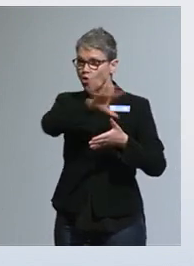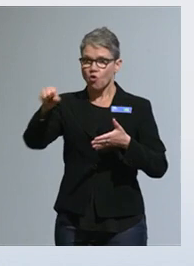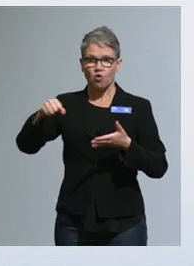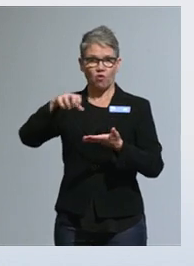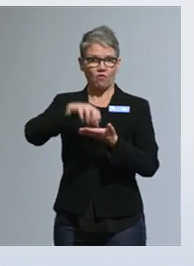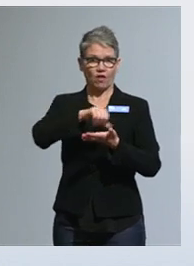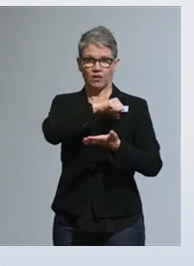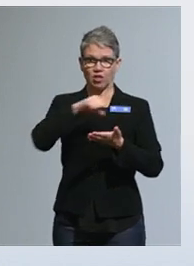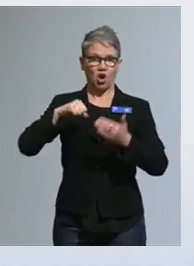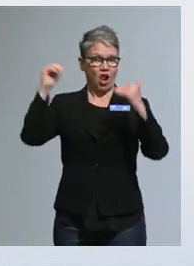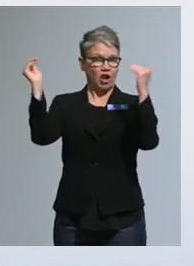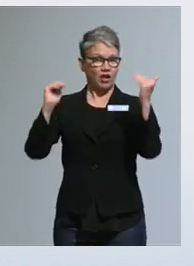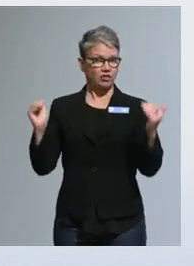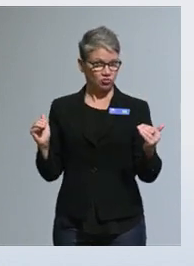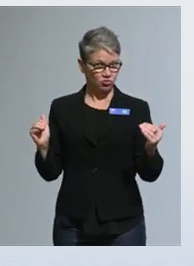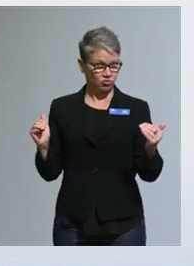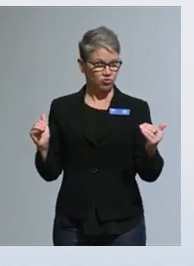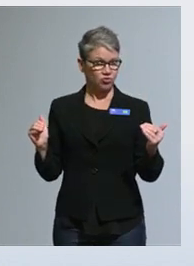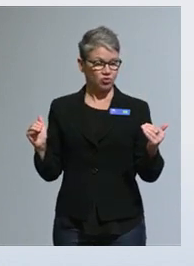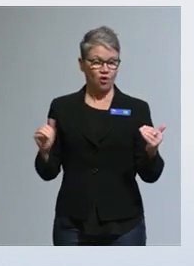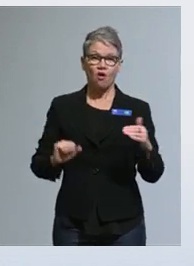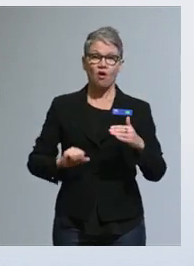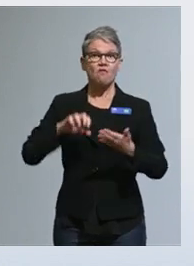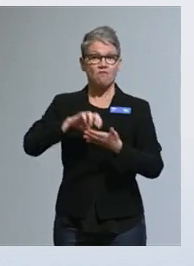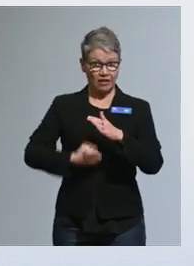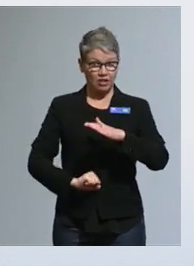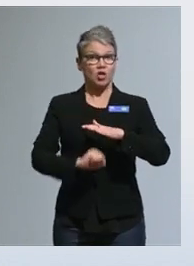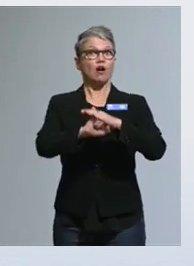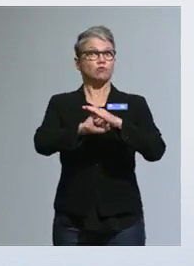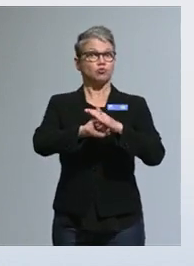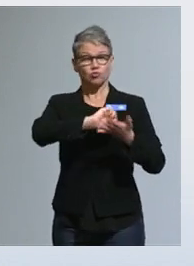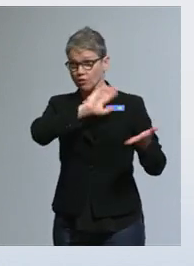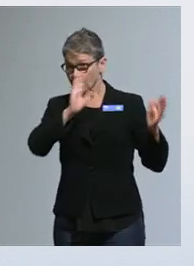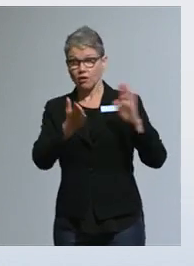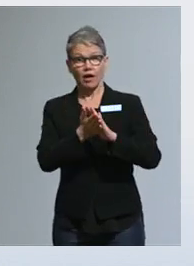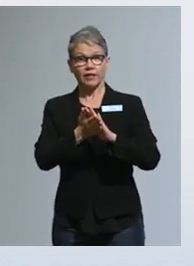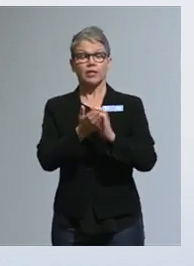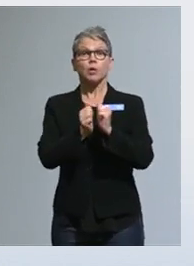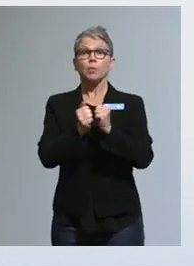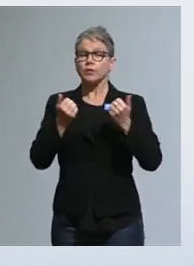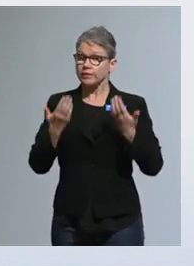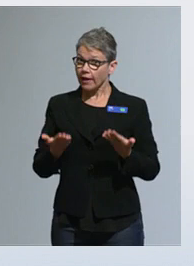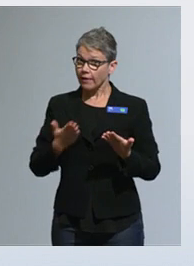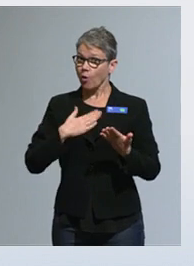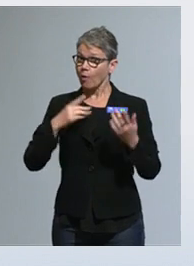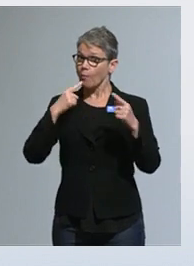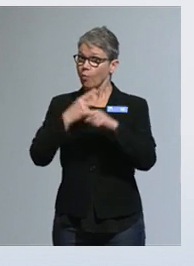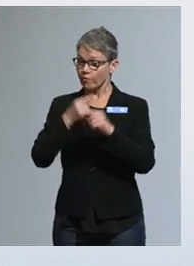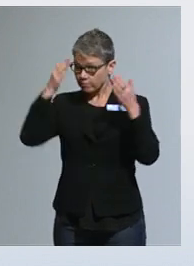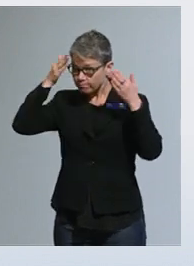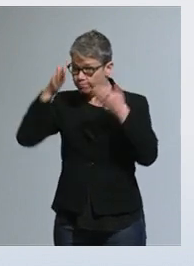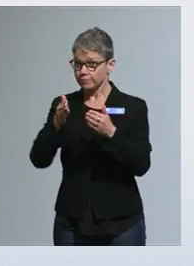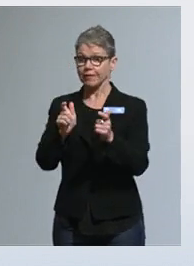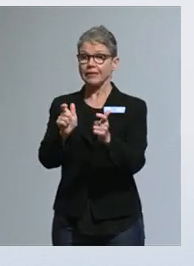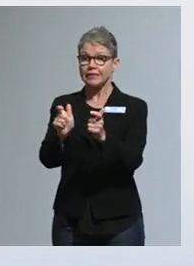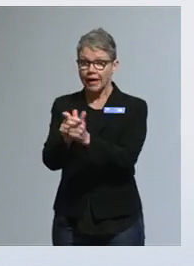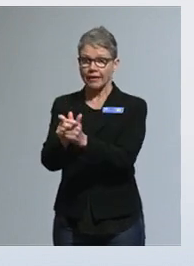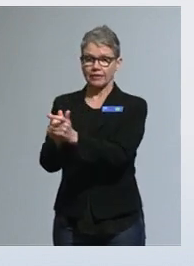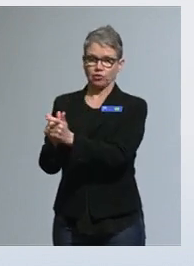valtioavustustoiminnan, mutta tänään keskityn puheenvuorossani järjestötoiminnan